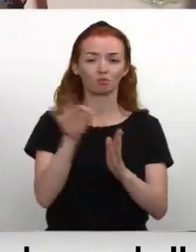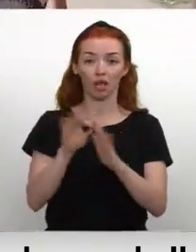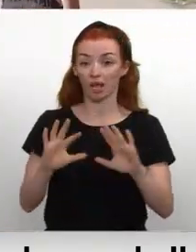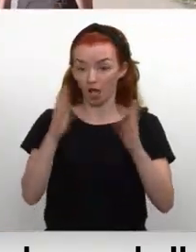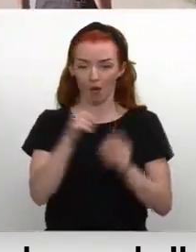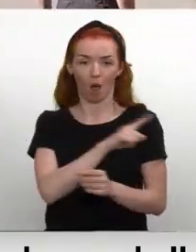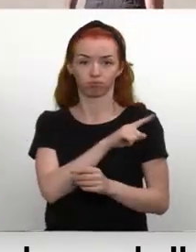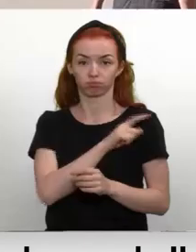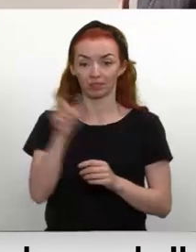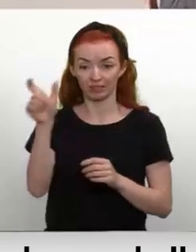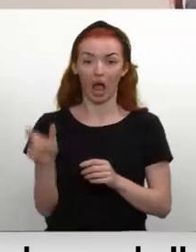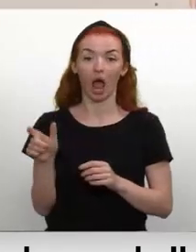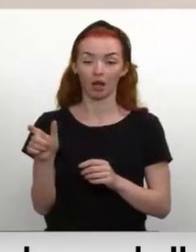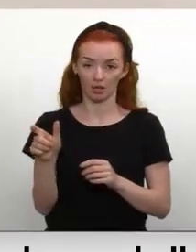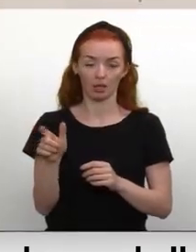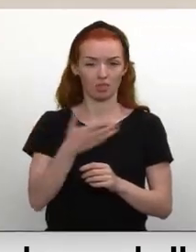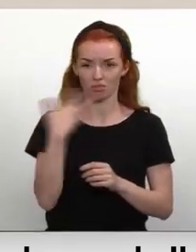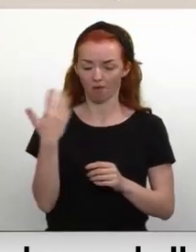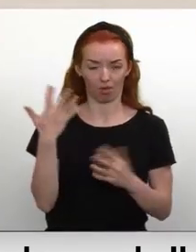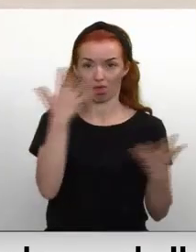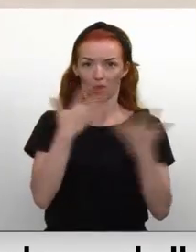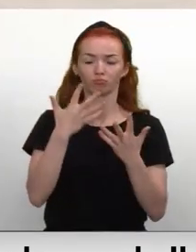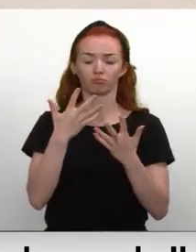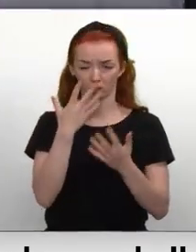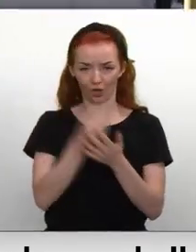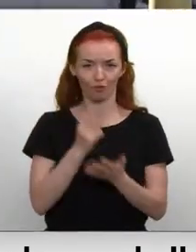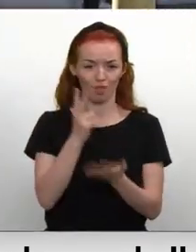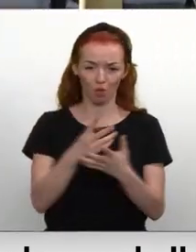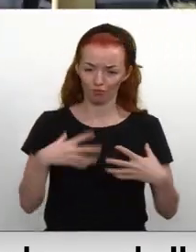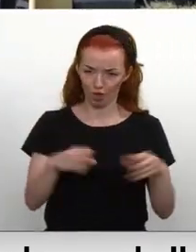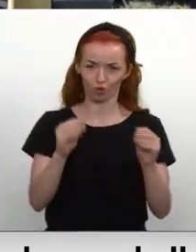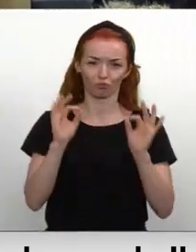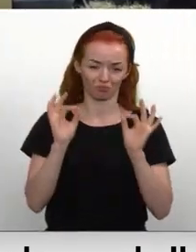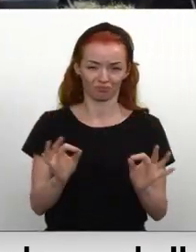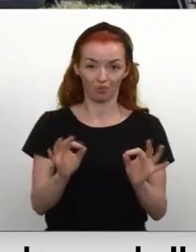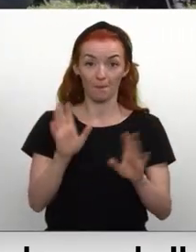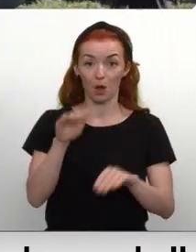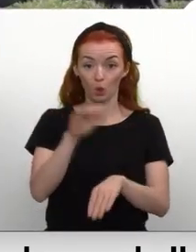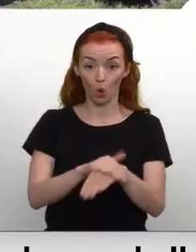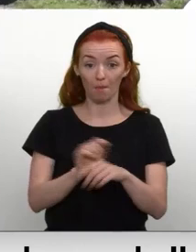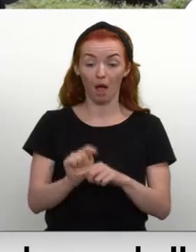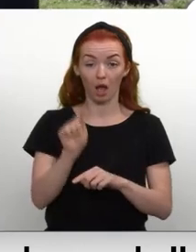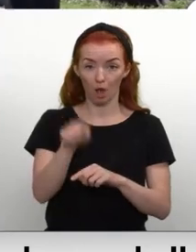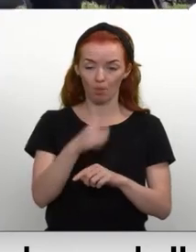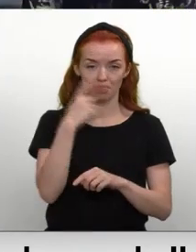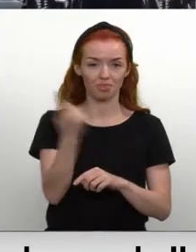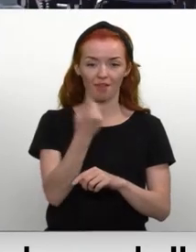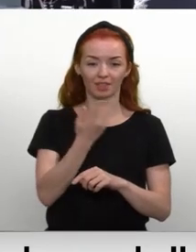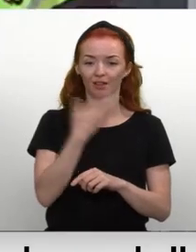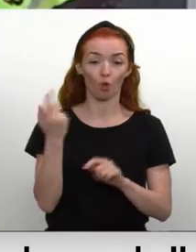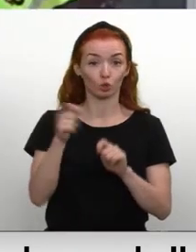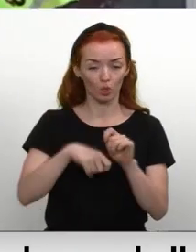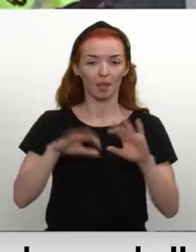apsargi pazūdot elektrībē nav apjukuši un savus pienākumus veikuši godam. Par konkrētajiem pārkāpumiem neviens netikšot